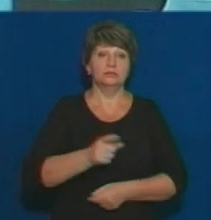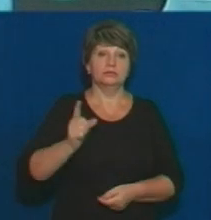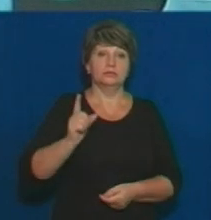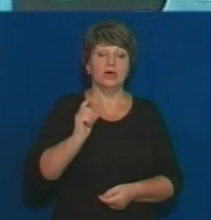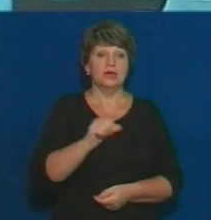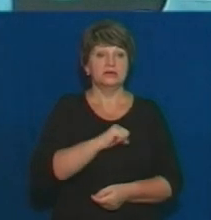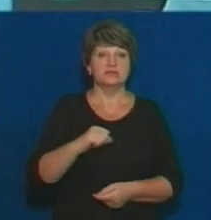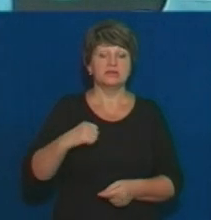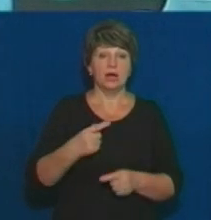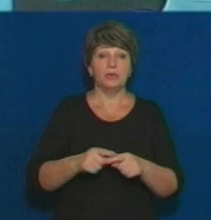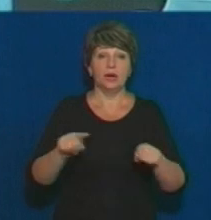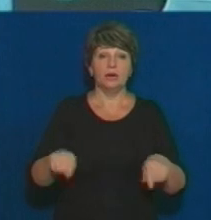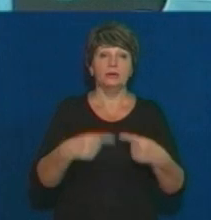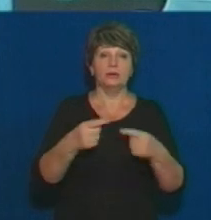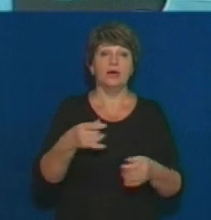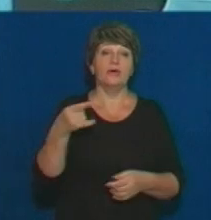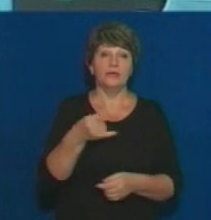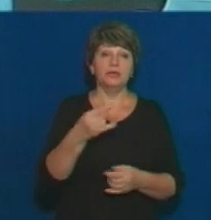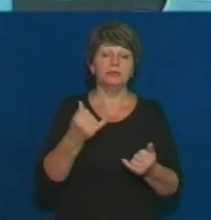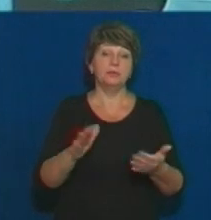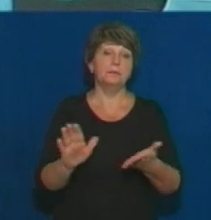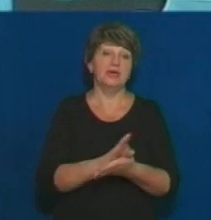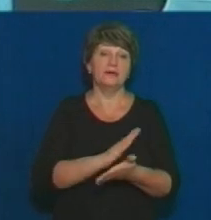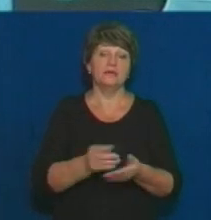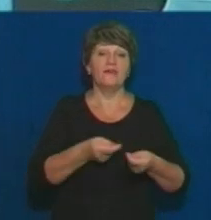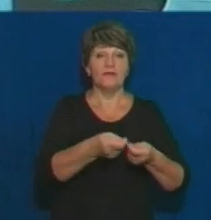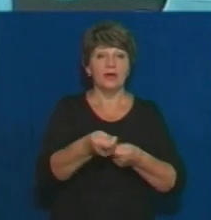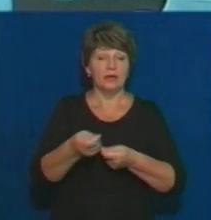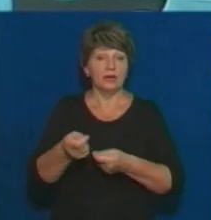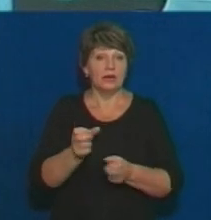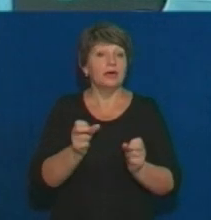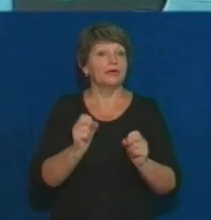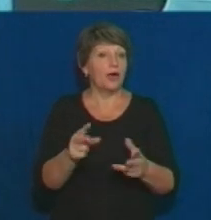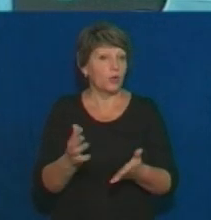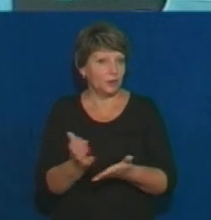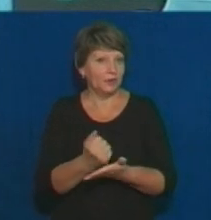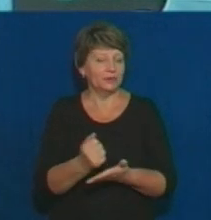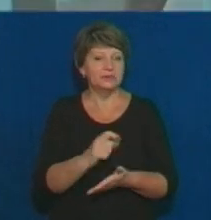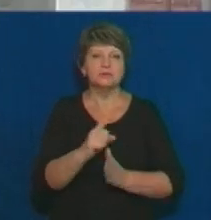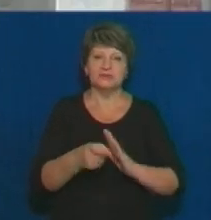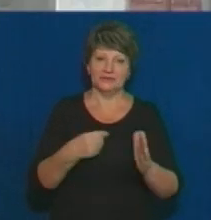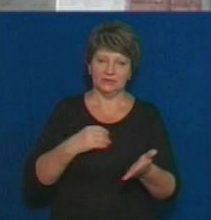автомобіль і нині безкоштовно виїздять на виклики. Як їм це вдалося, розкаже Ольга Горжій.